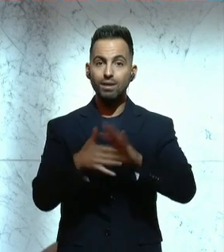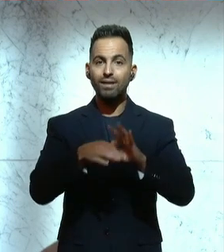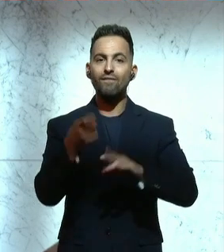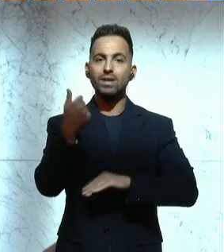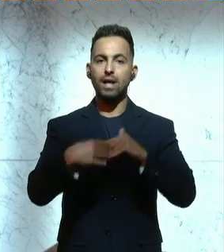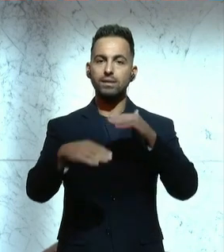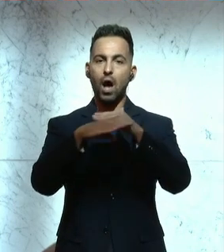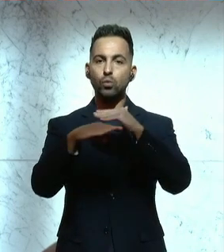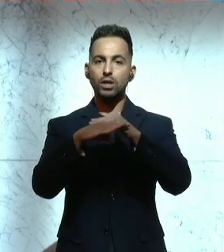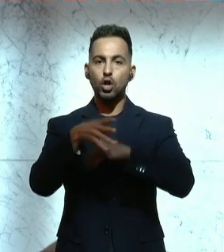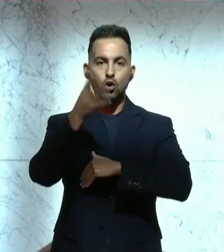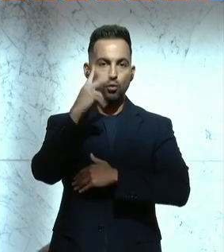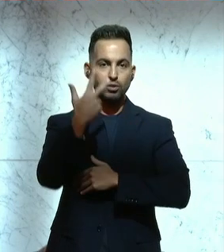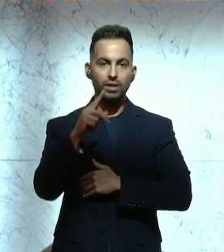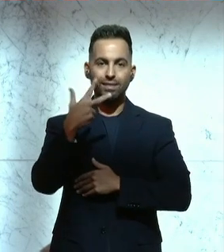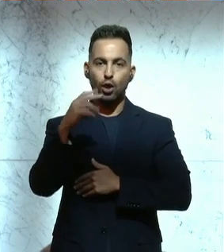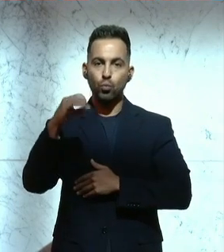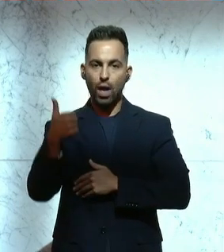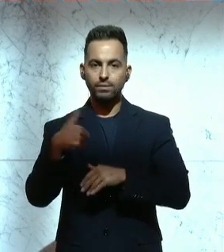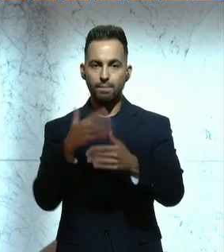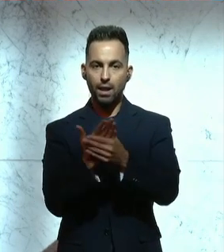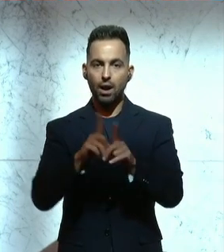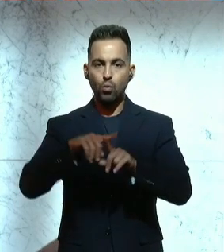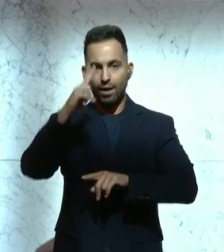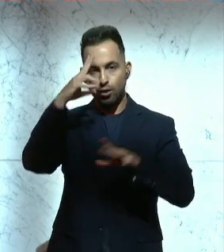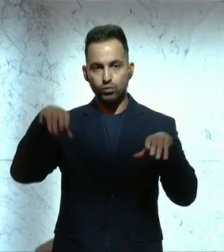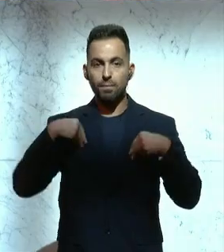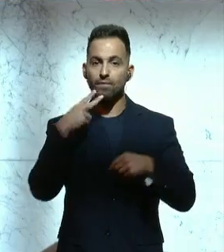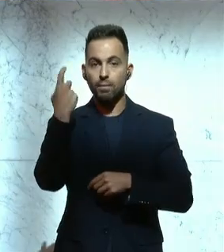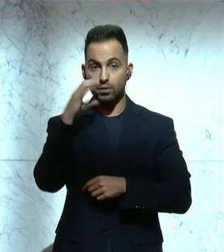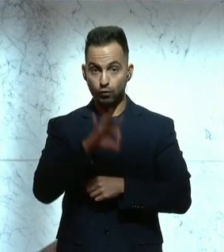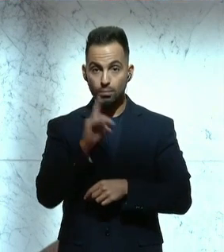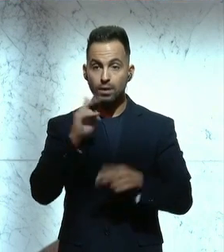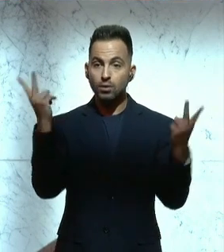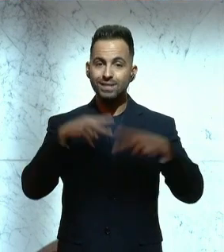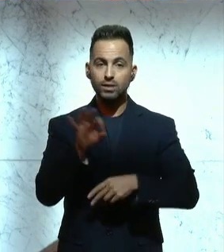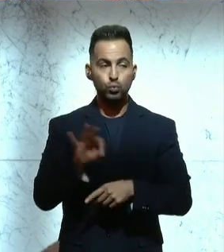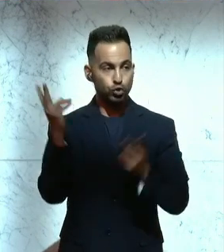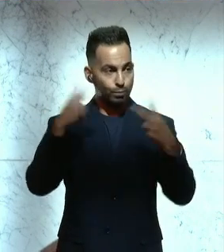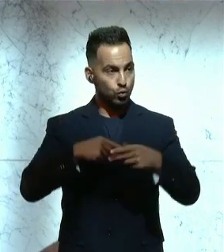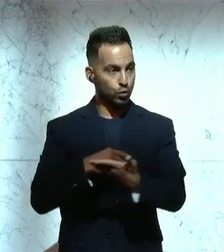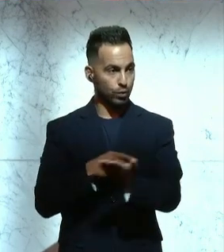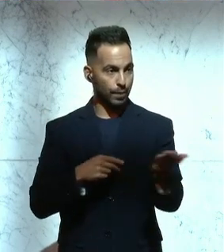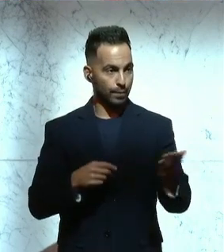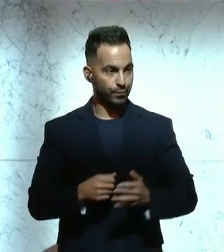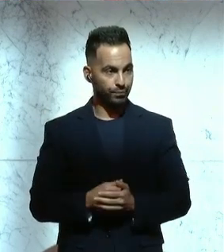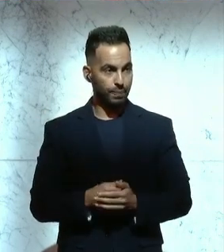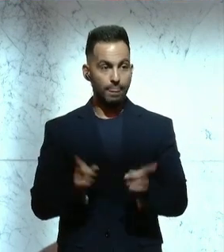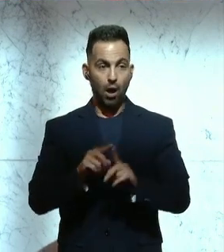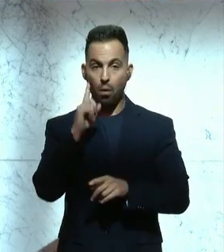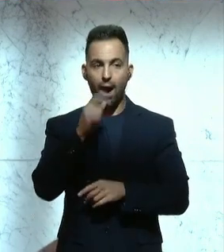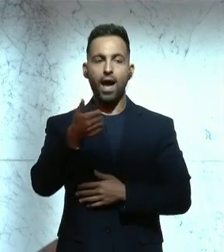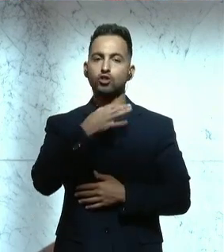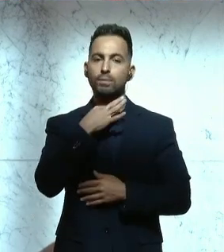des Finanzausgleichs Römisch 331 der Beilagen zur Kenntnis zu nehmen. Wer dafür ist, dann bitte ich um ein Zeichen der Zustimmung. Das ist